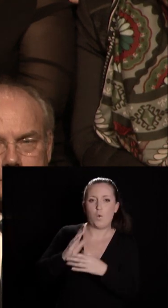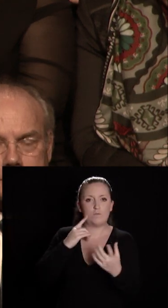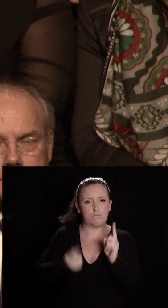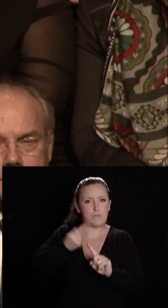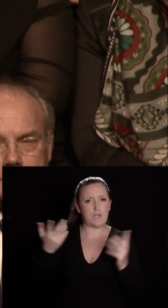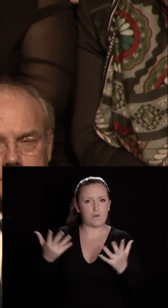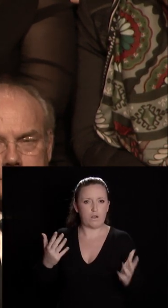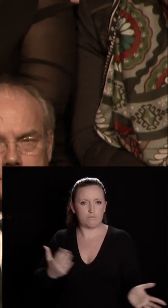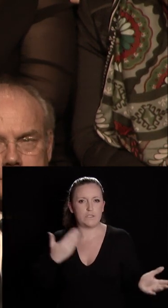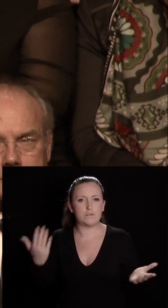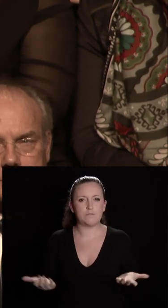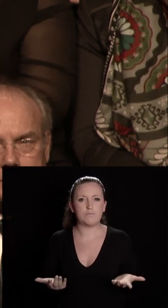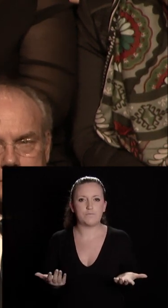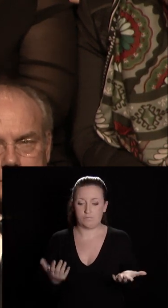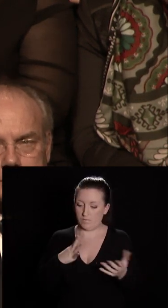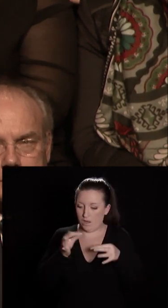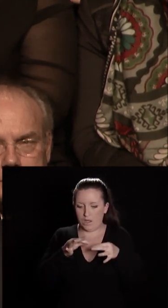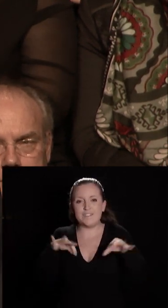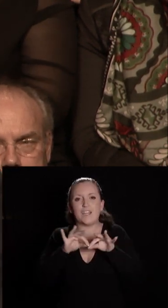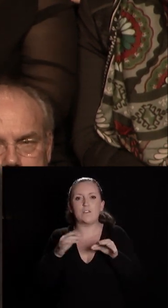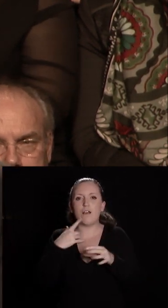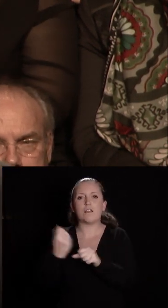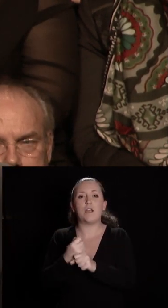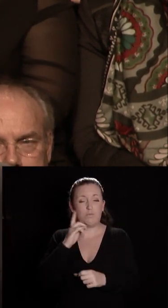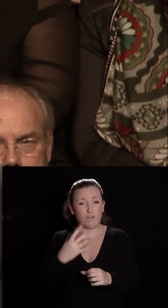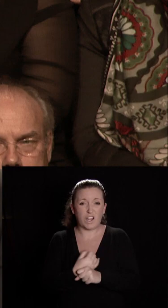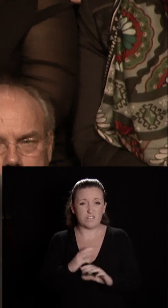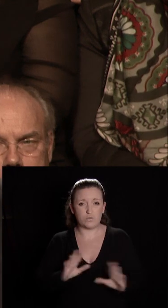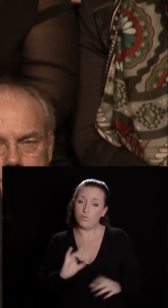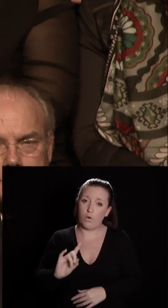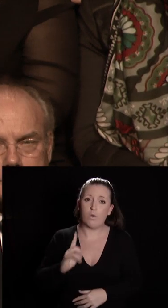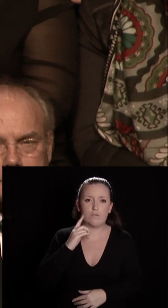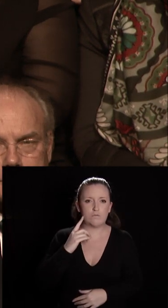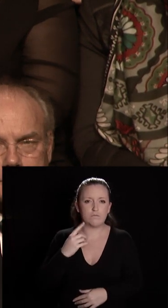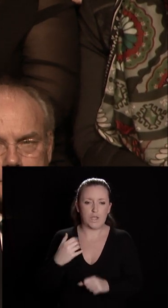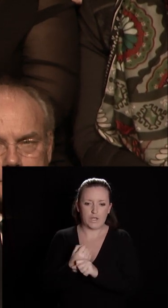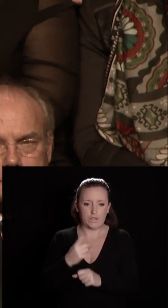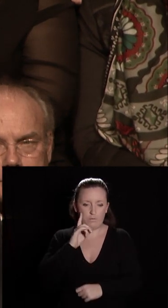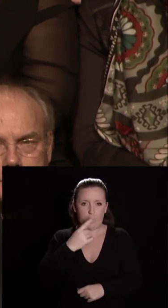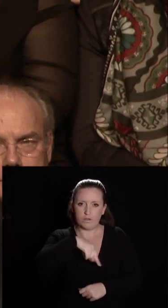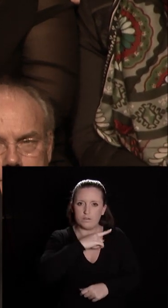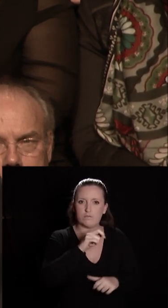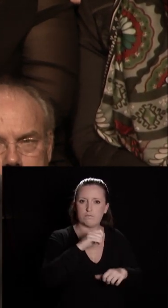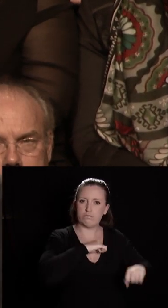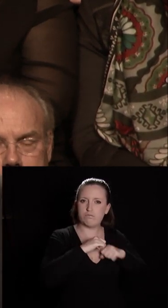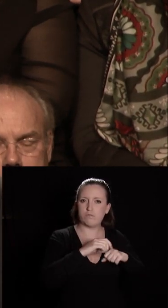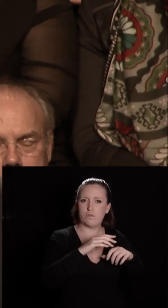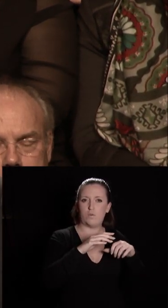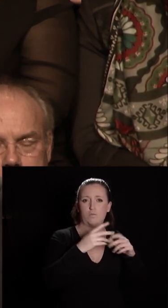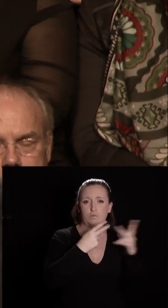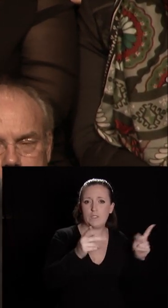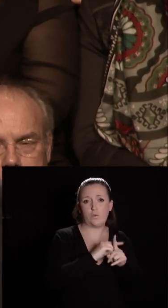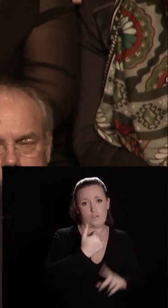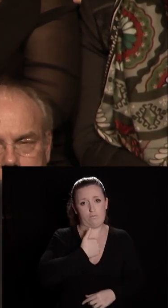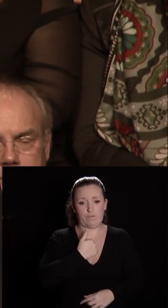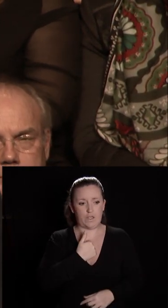territoires qui gagnent, qui gagnent, pas pour la gagne, mais pour ses habitants, sont ceux dont les acteurs publics et privés ont compris qu'ils